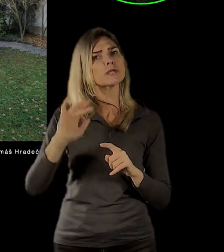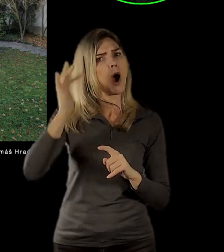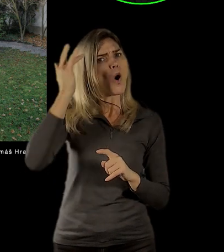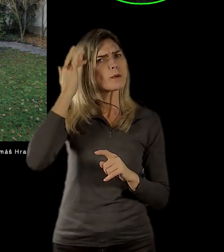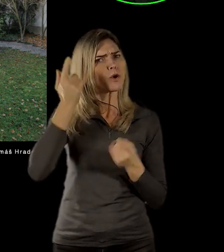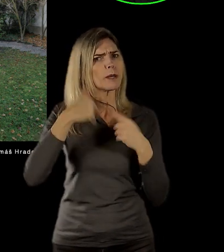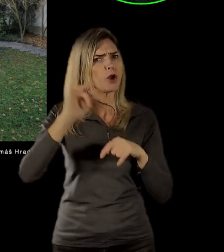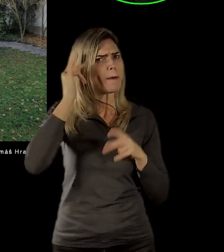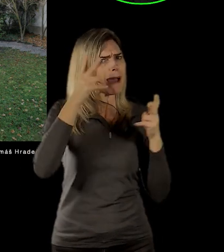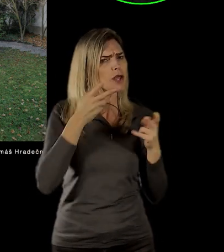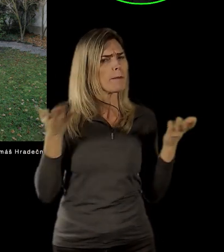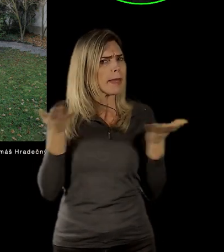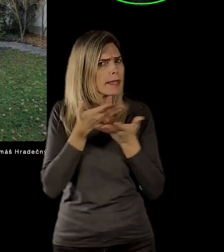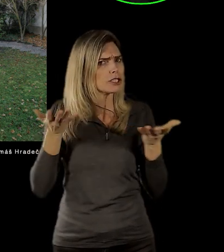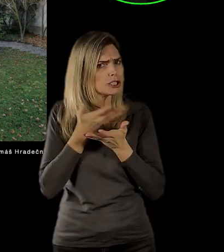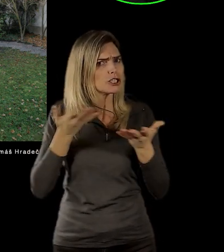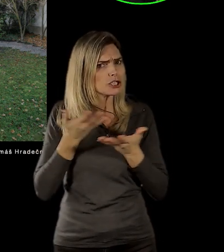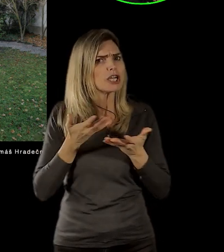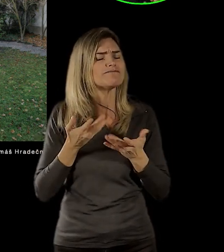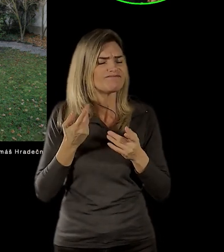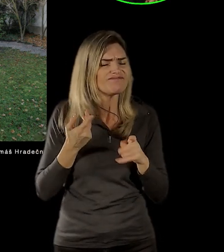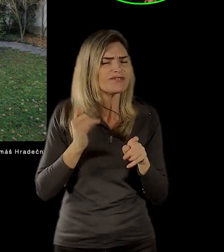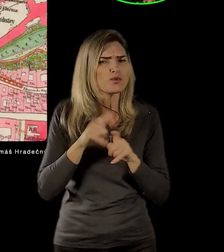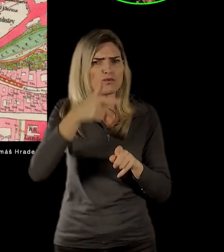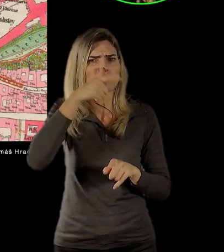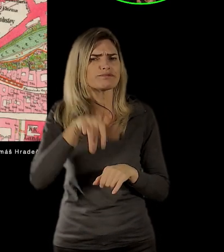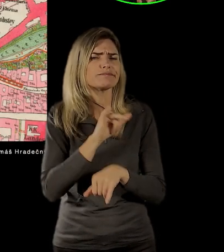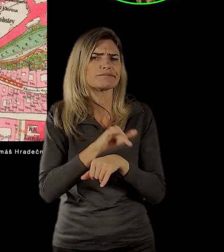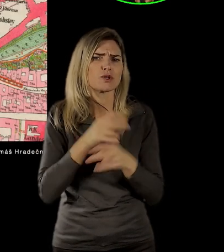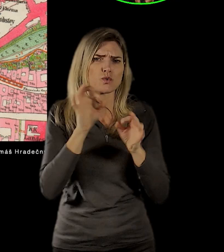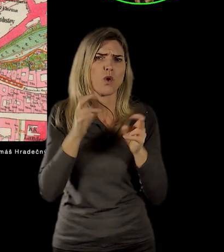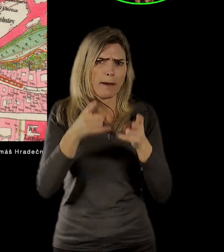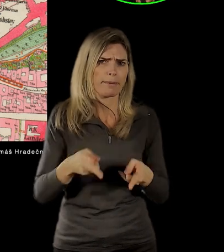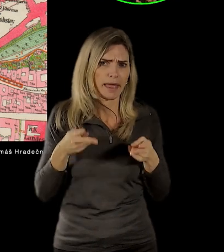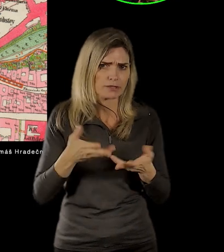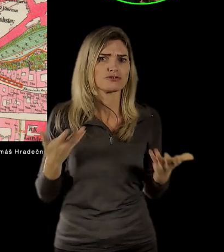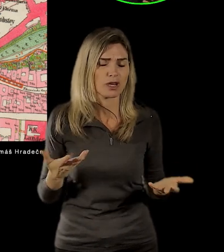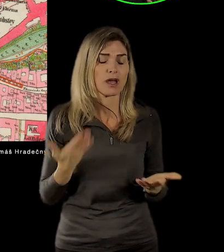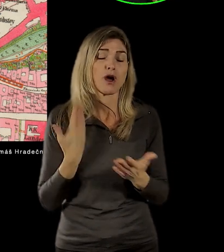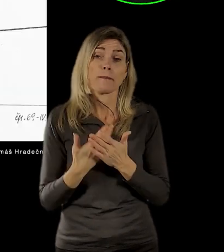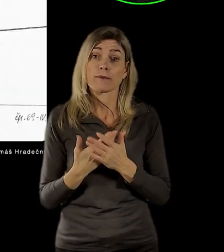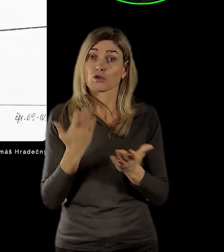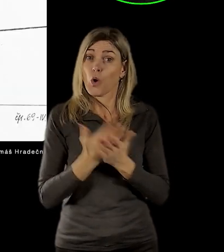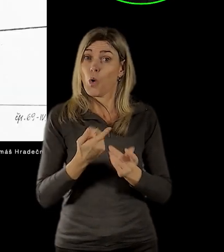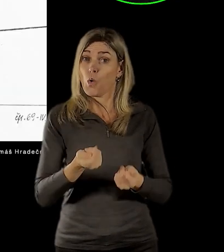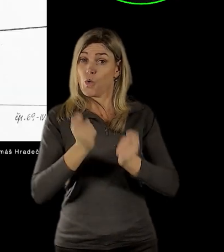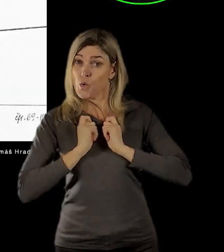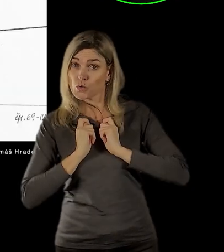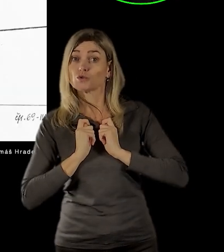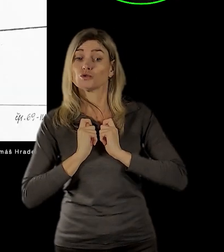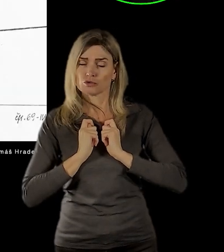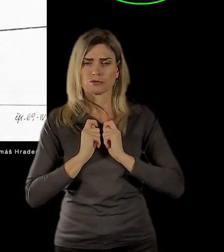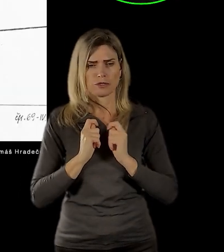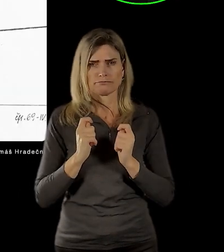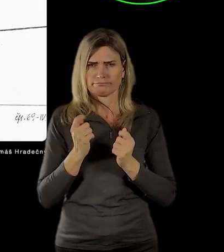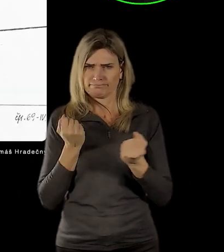výrazným způsobem podepsali. Takže ve chvíli, kdy jsme měli možnost, tohle přeskočím v